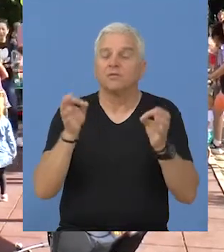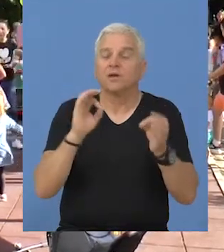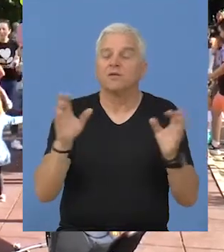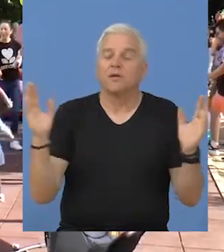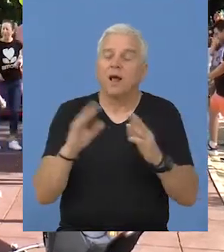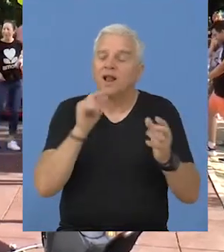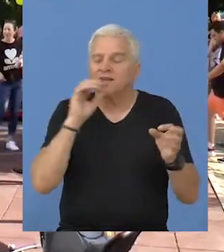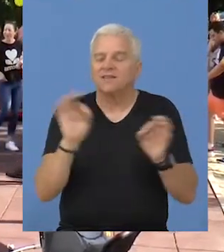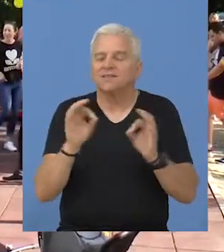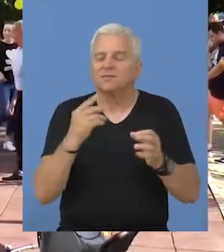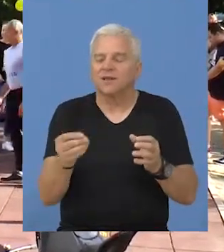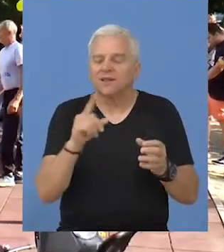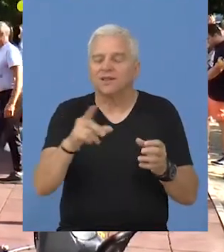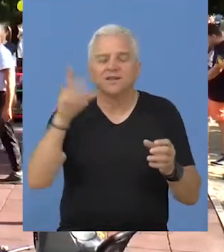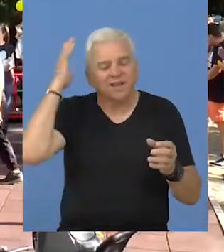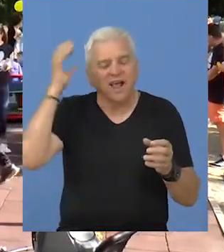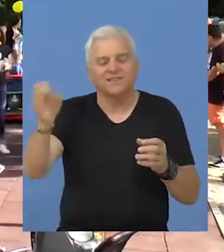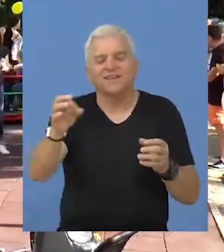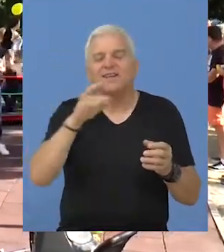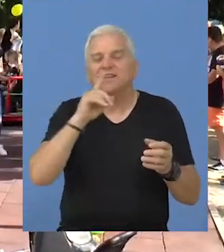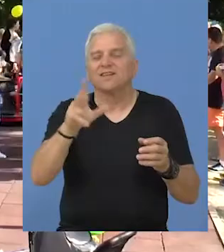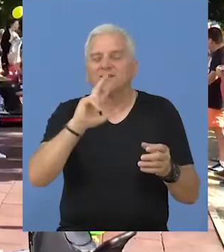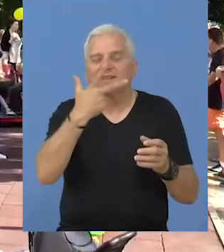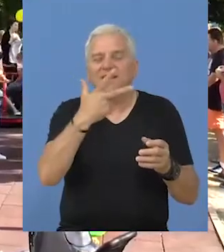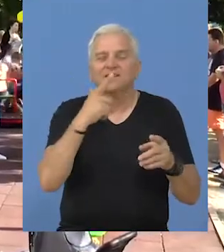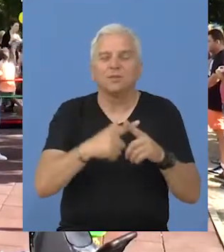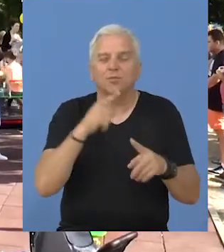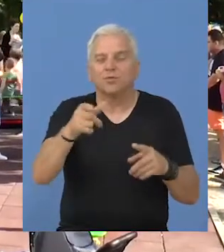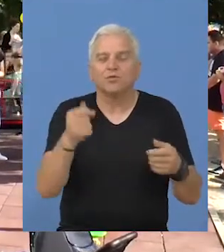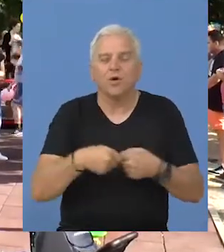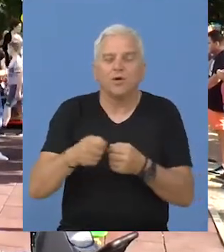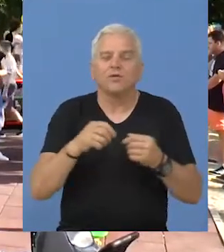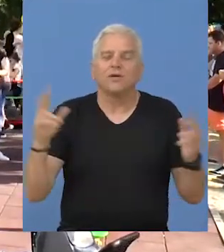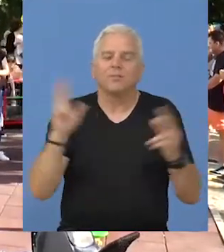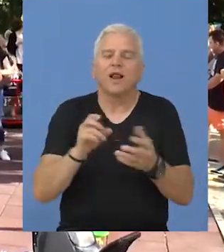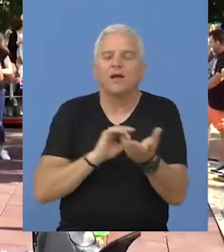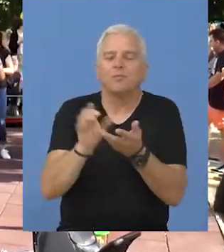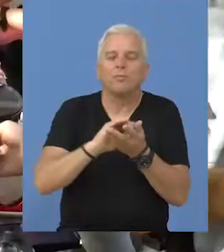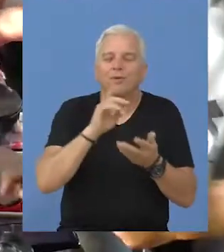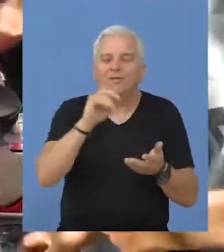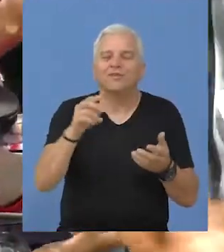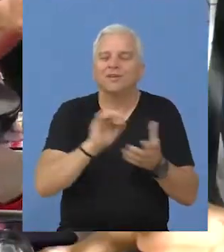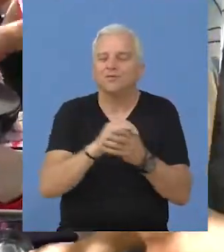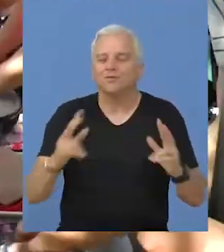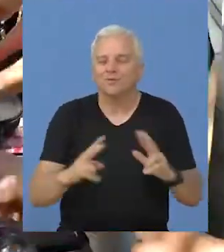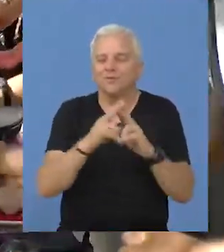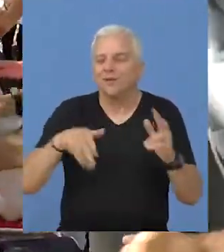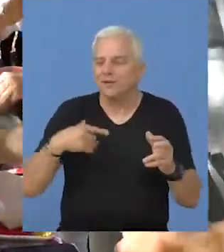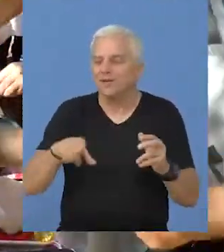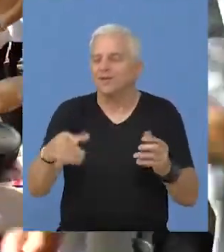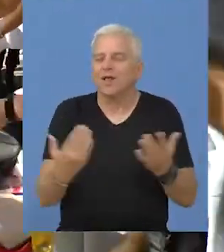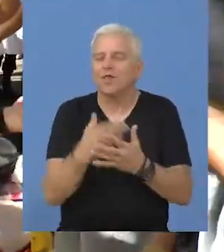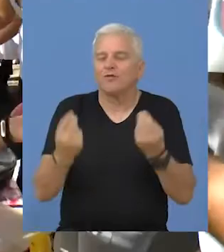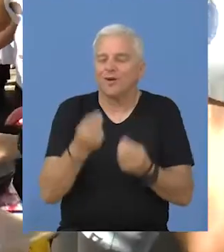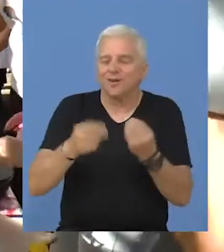Supermame, superdame, stanovnice naselja Sever Đurkić, po treći put su organizovale mini bazar i druženje za najmlađe